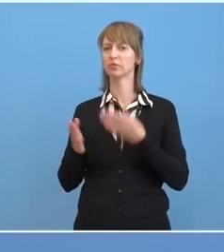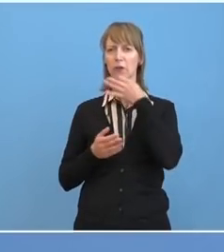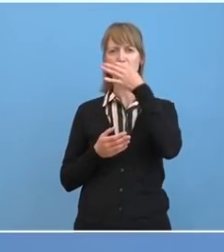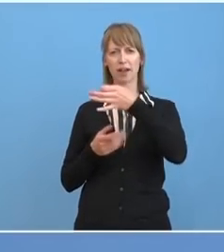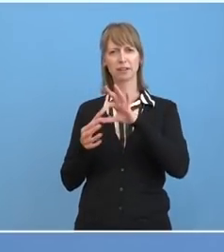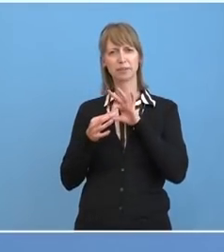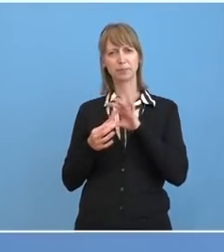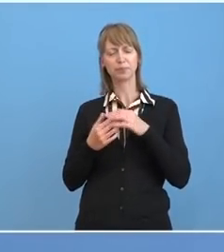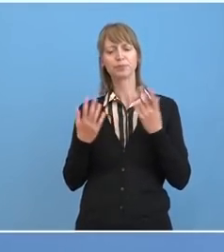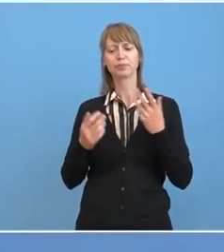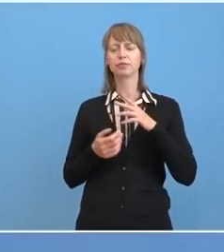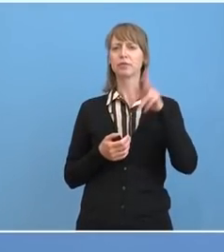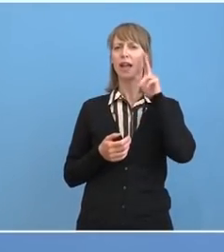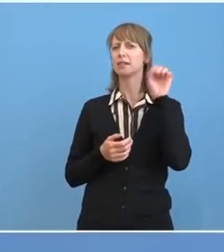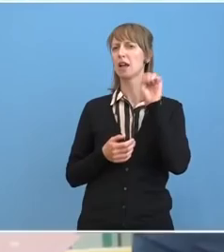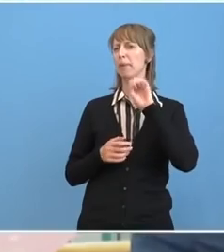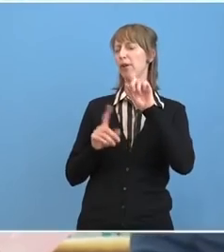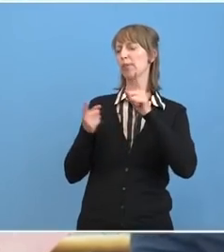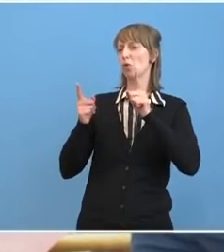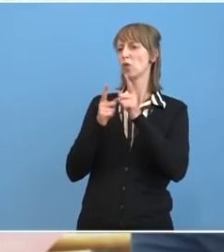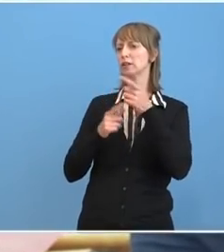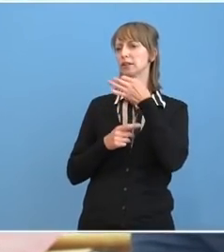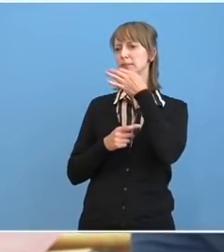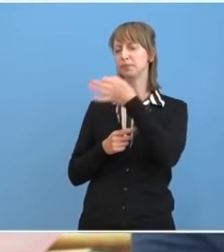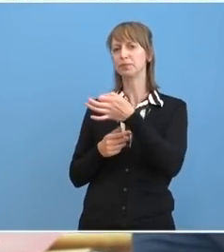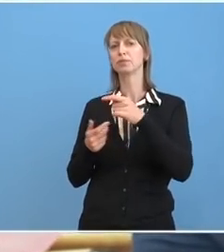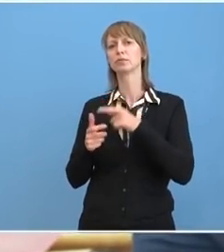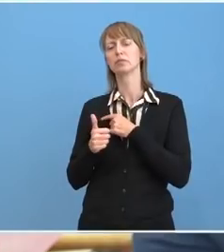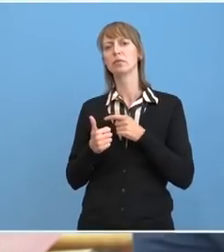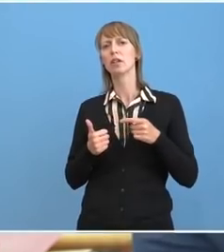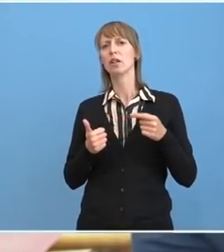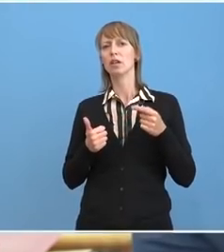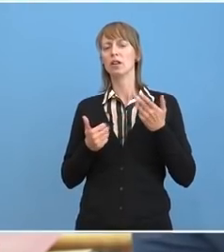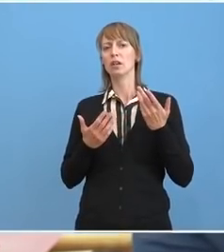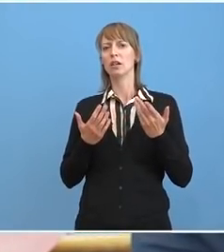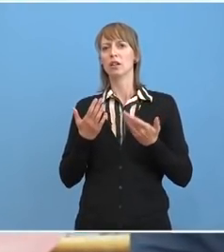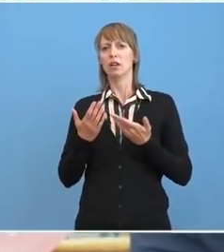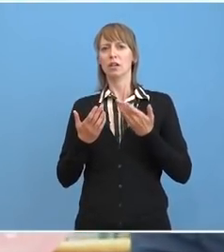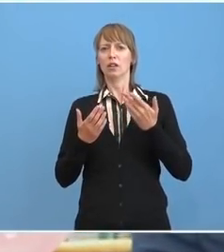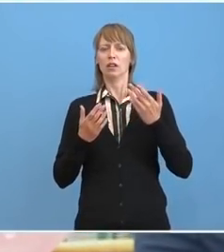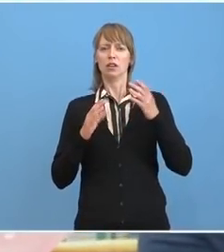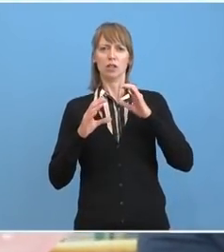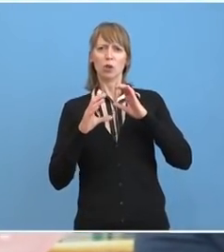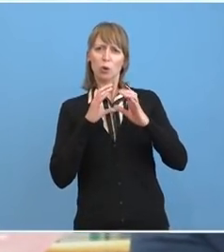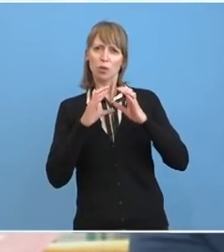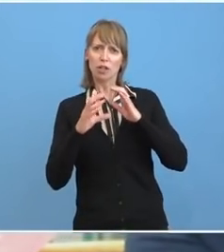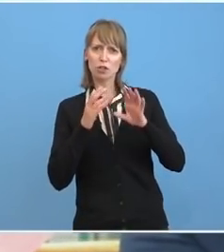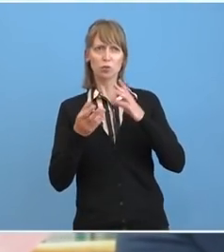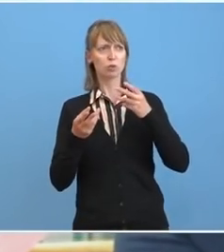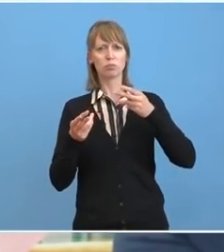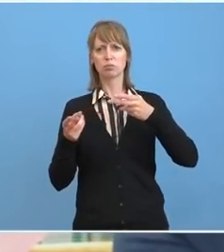Herr Sabert, ganz kurz nochmal zu, also wie jetzt eigentlich die Kommunikation läuft mit dem